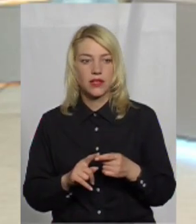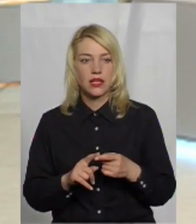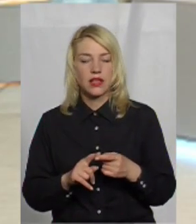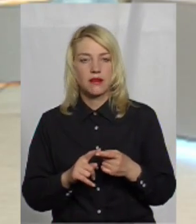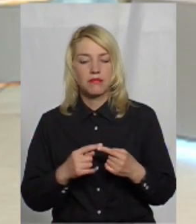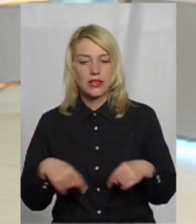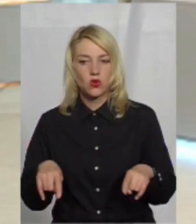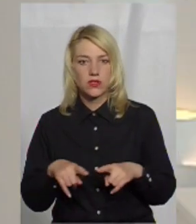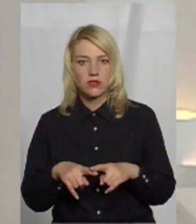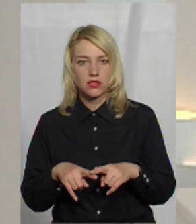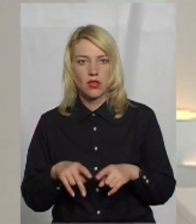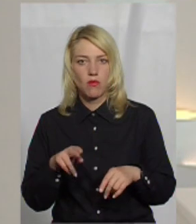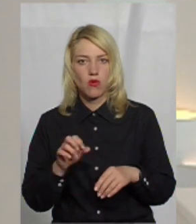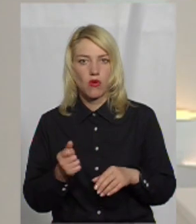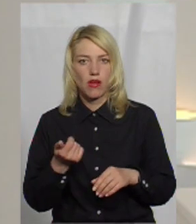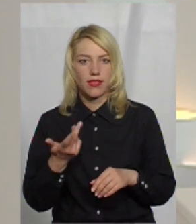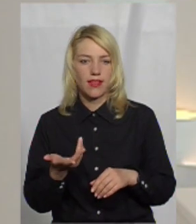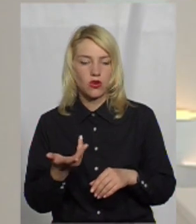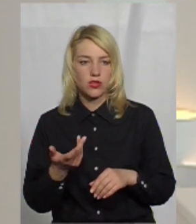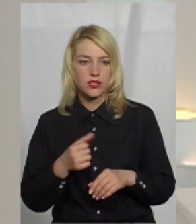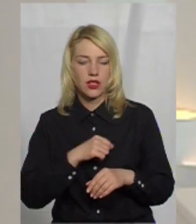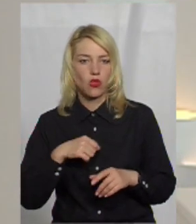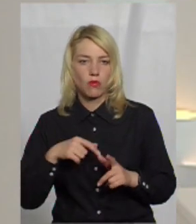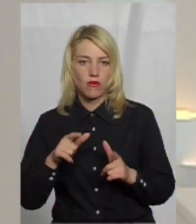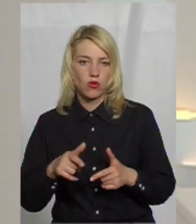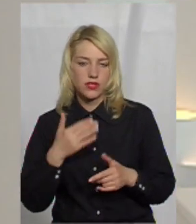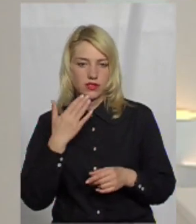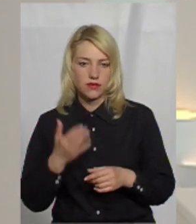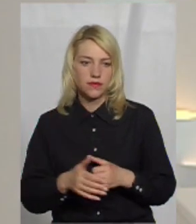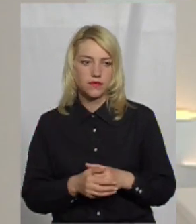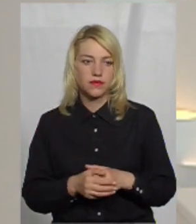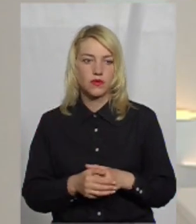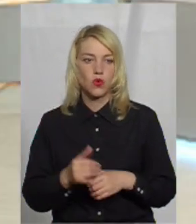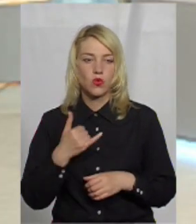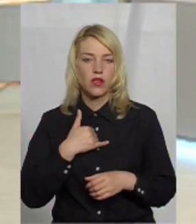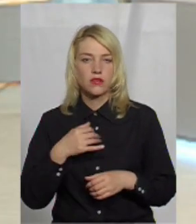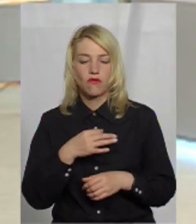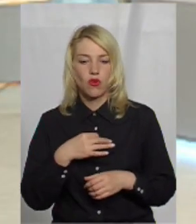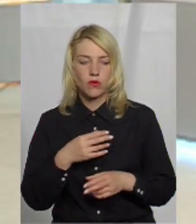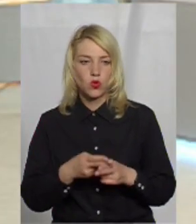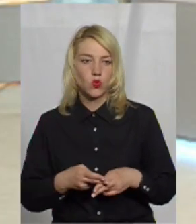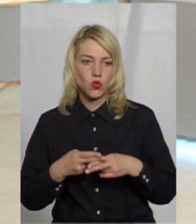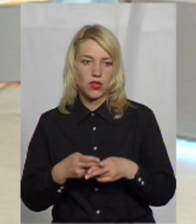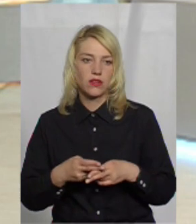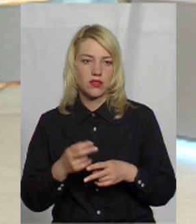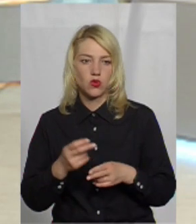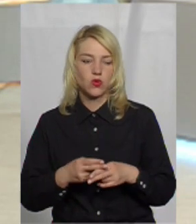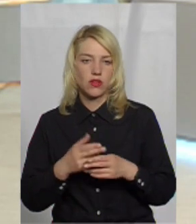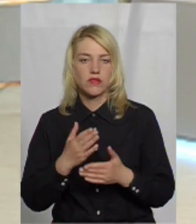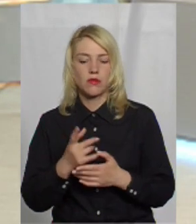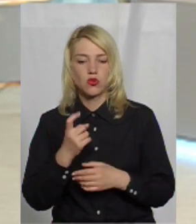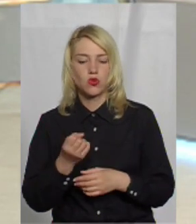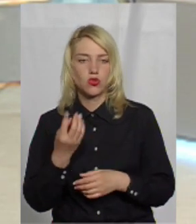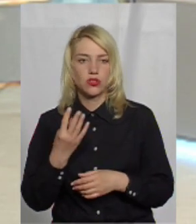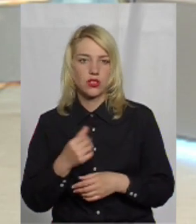підрозділ по кількості добровольців у нас в області? Дунаєвці. Дунаєвці мають сьогодні 114